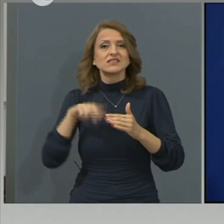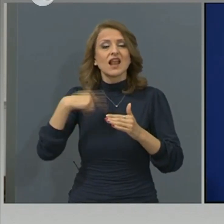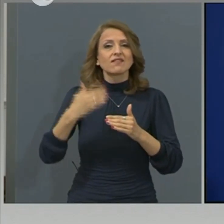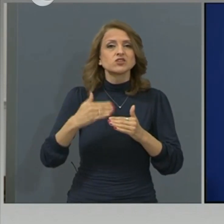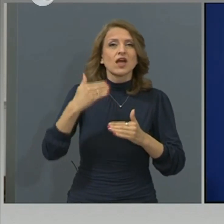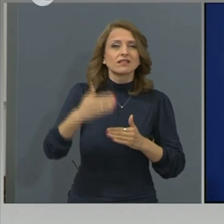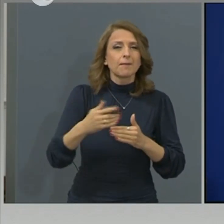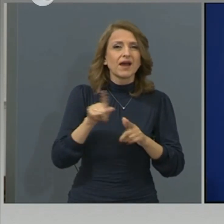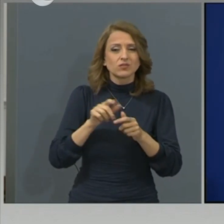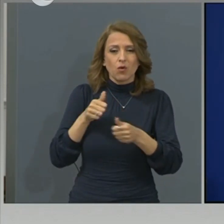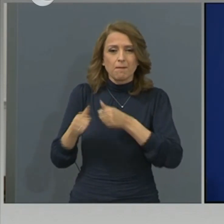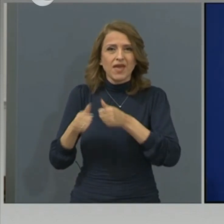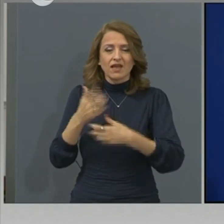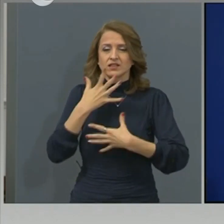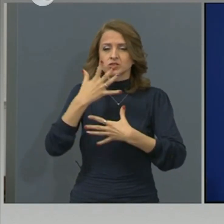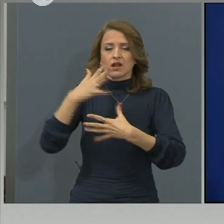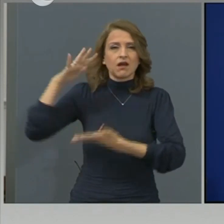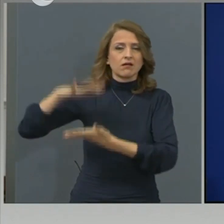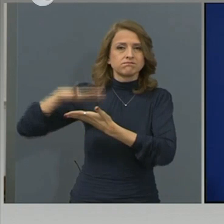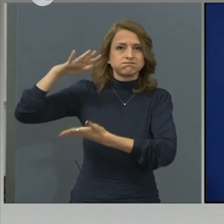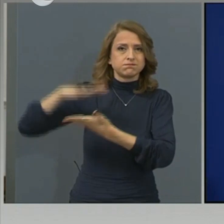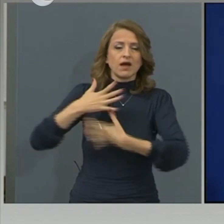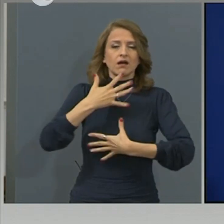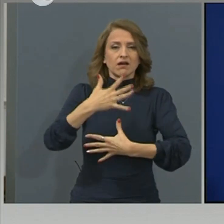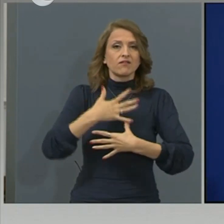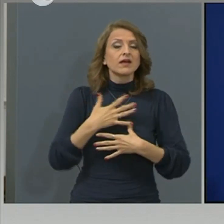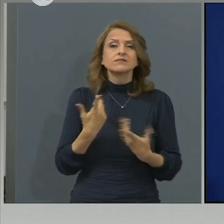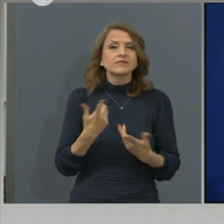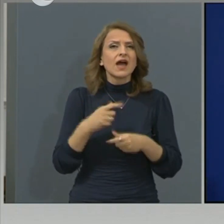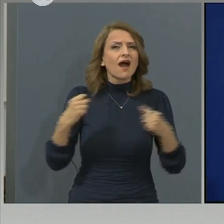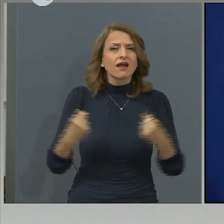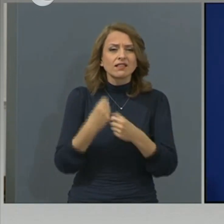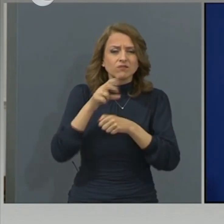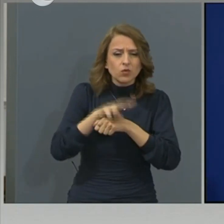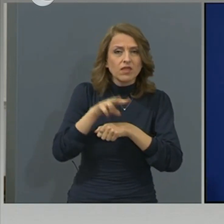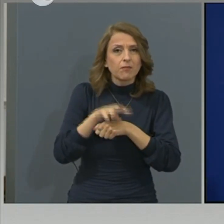механична апаратна вентилация. Нашата тайна е в активното наблюдение.